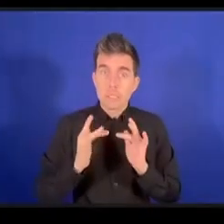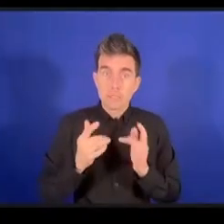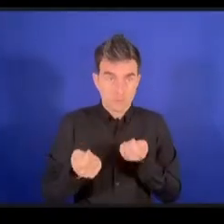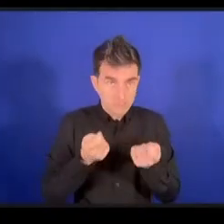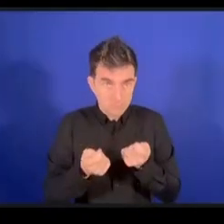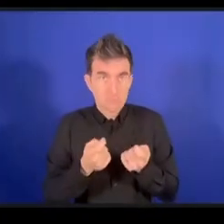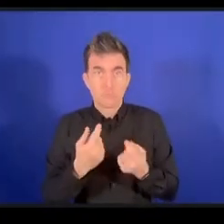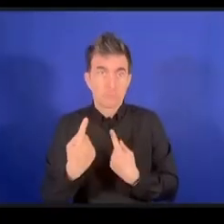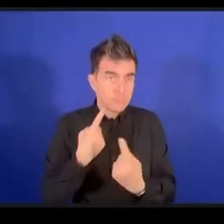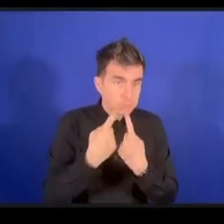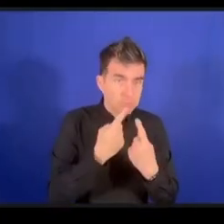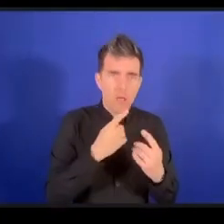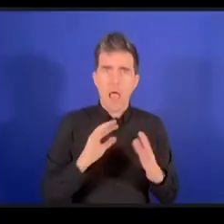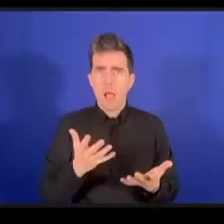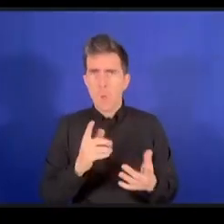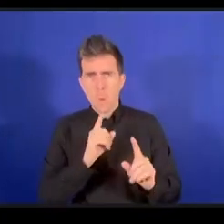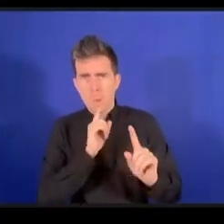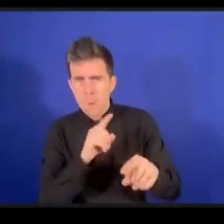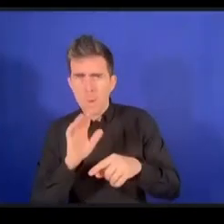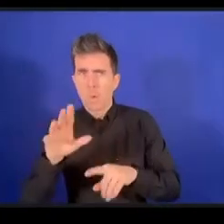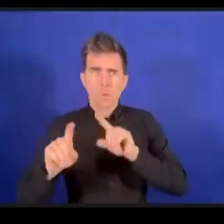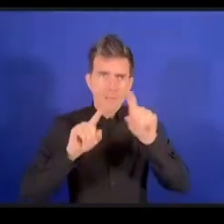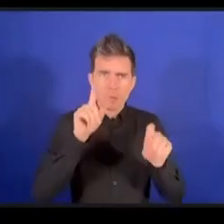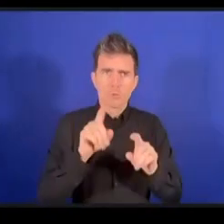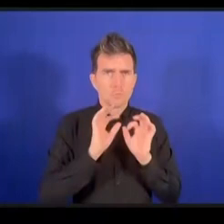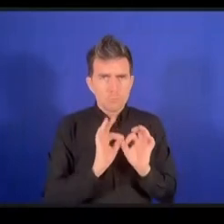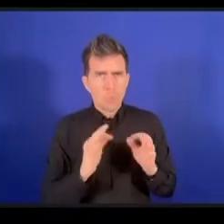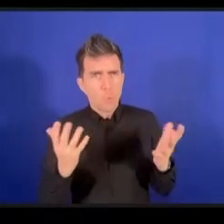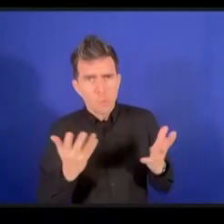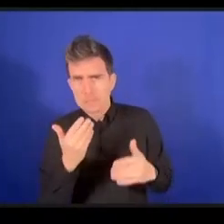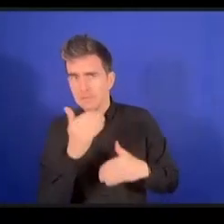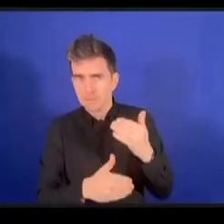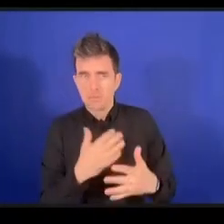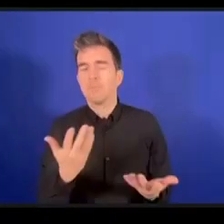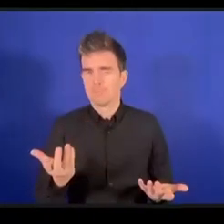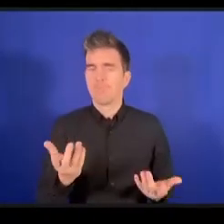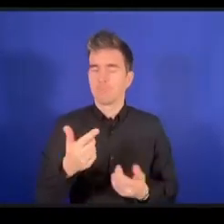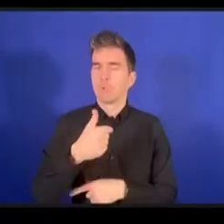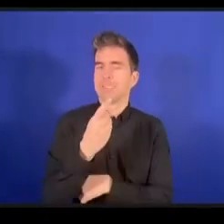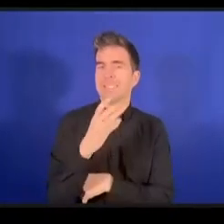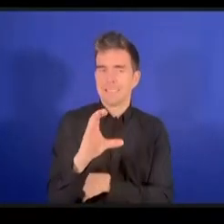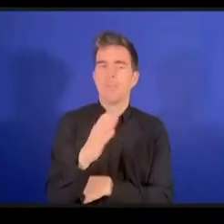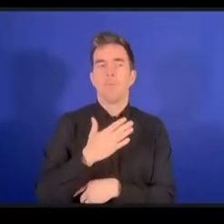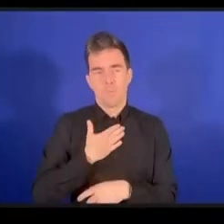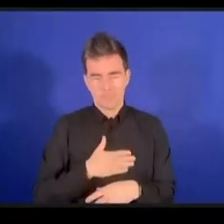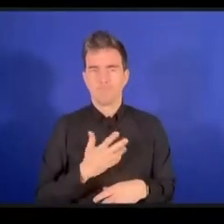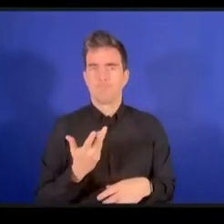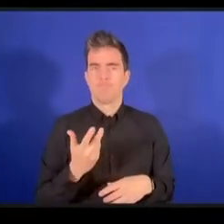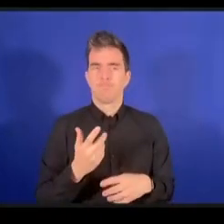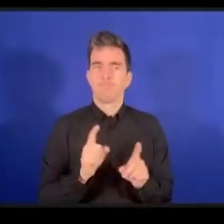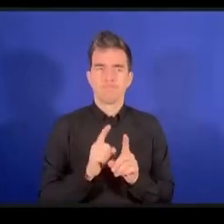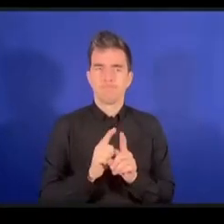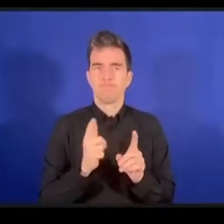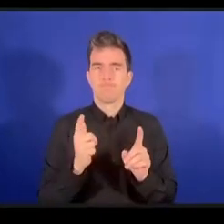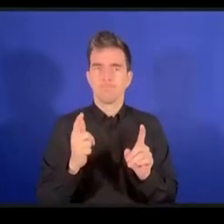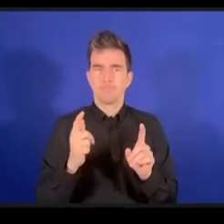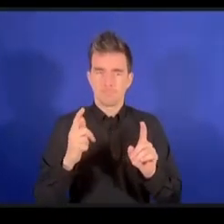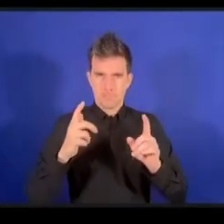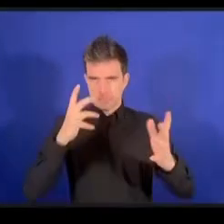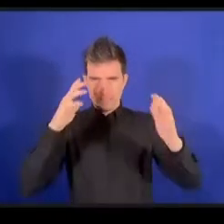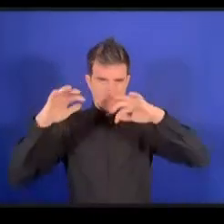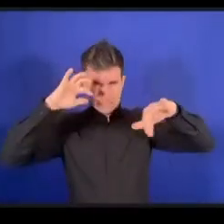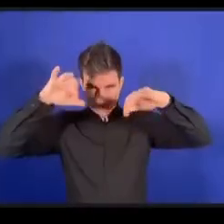المناقشات إلا أن هذا الاتفاق يجب أن يعتمد هذا النهج التصاعدي